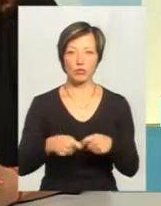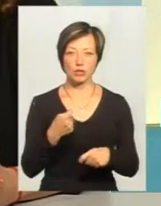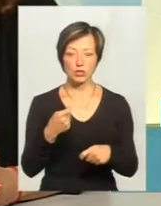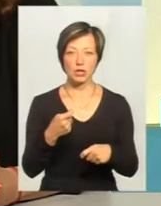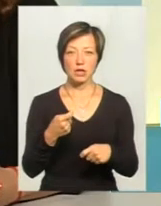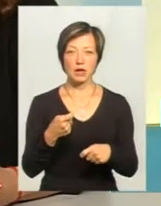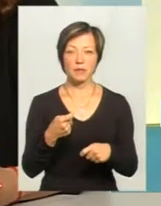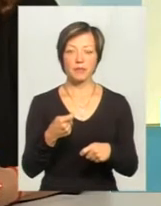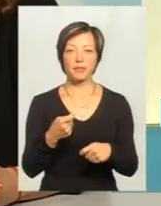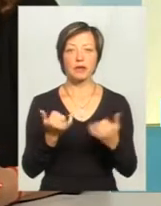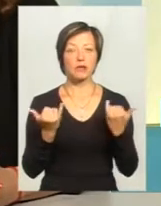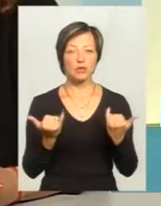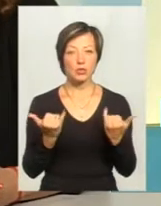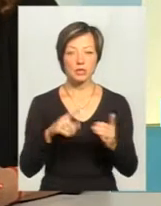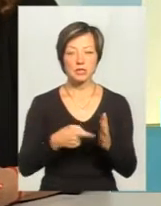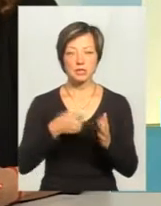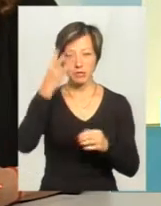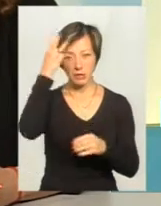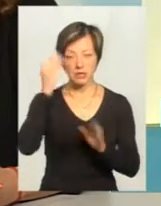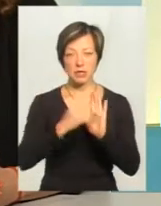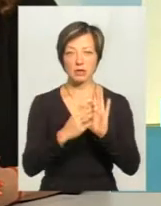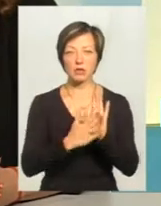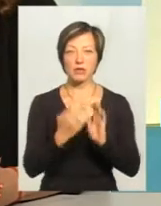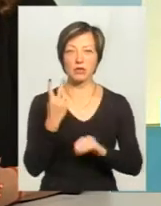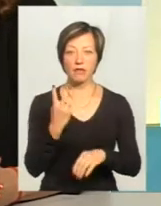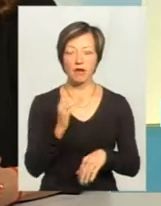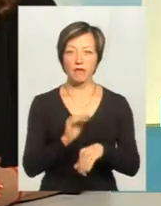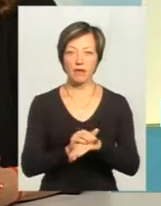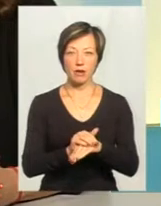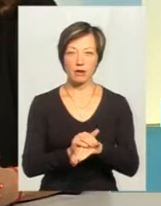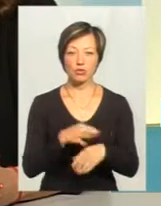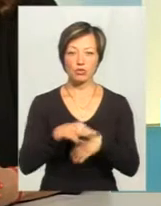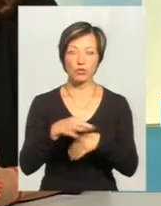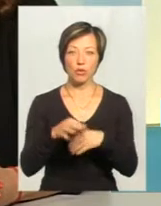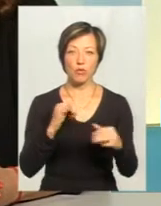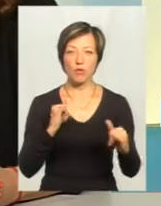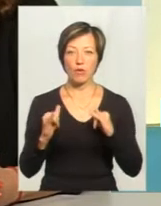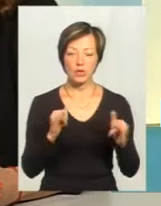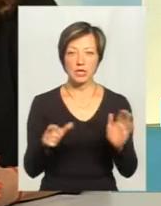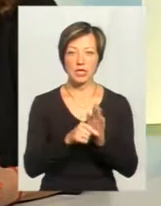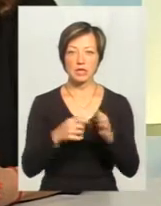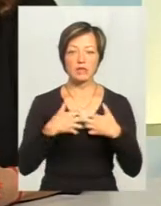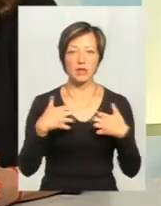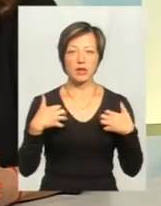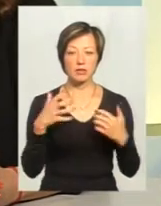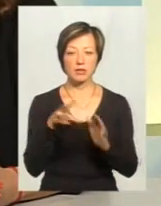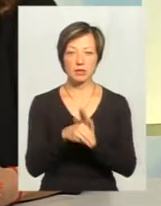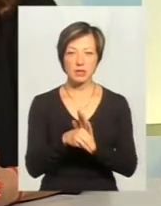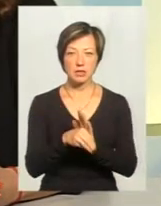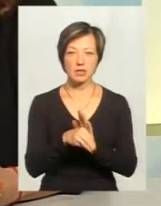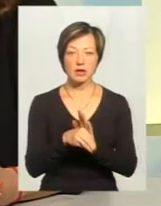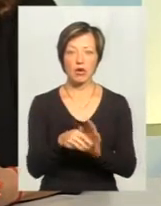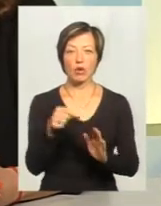склад злочину. На сьогодні в місті Хмельницькому зареєстровано два факти жорстокого поводження з тваринами, які містять саме